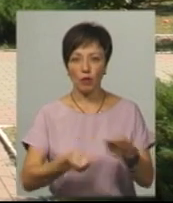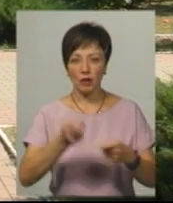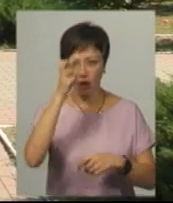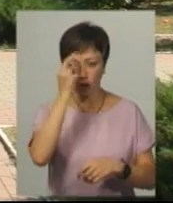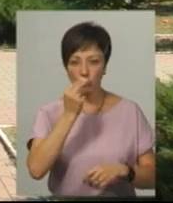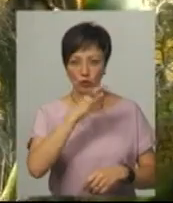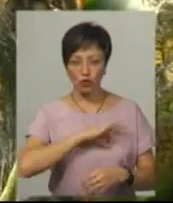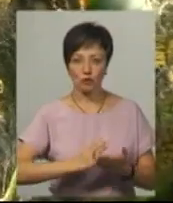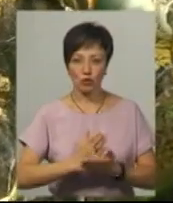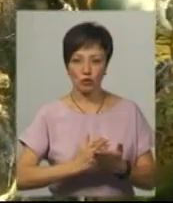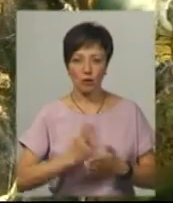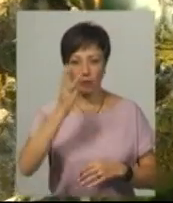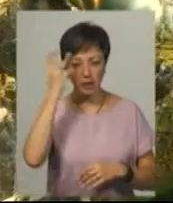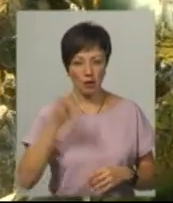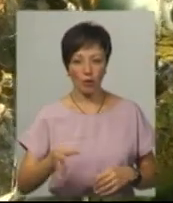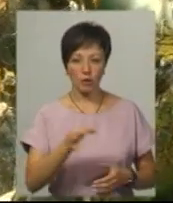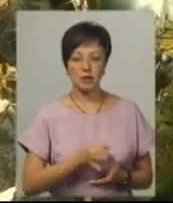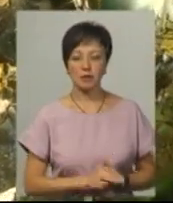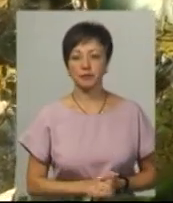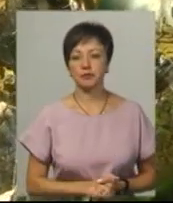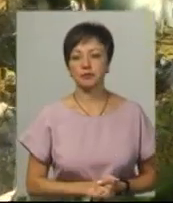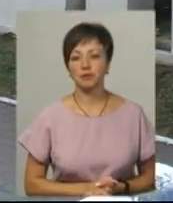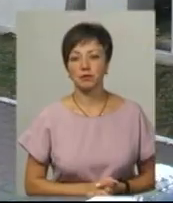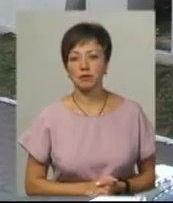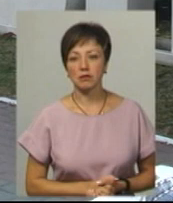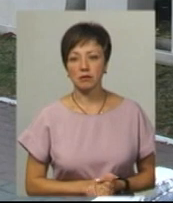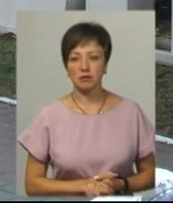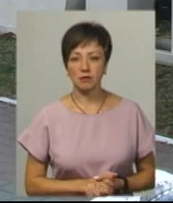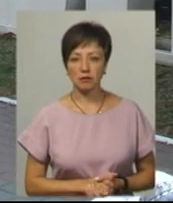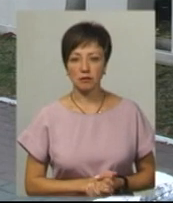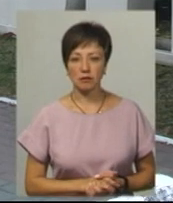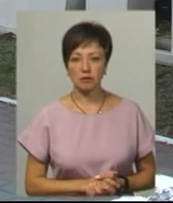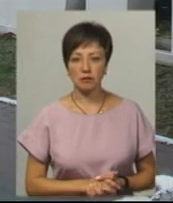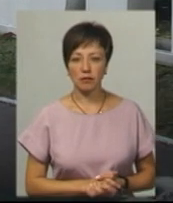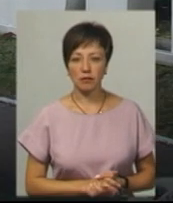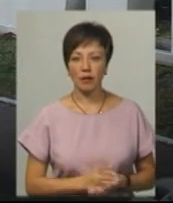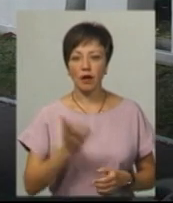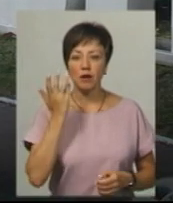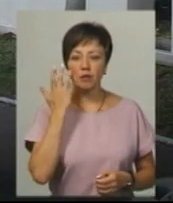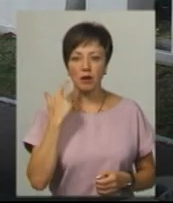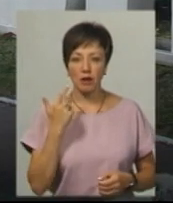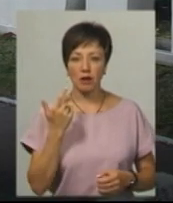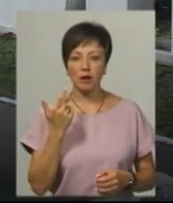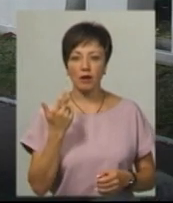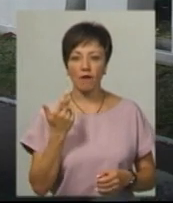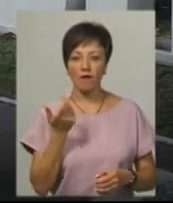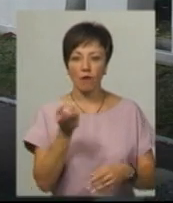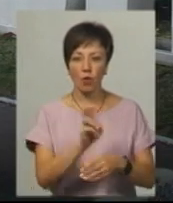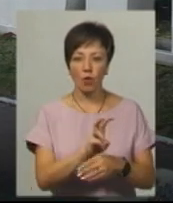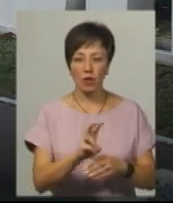Держпродспоживслужби у Хмельницькій області Ольга Костецька. При вході в ринок стояло